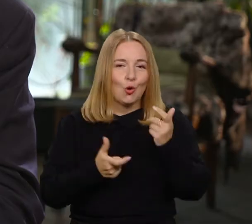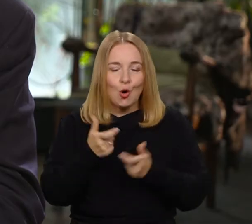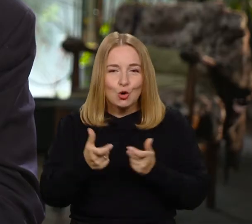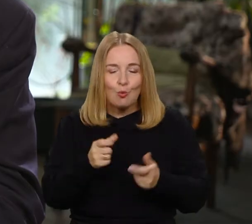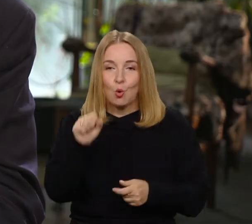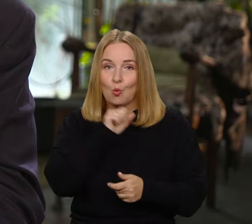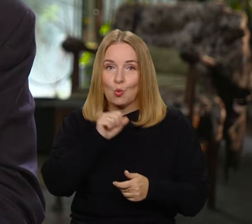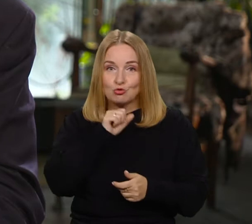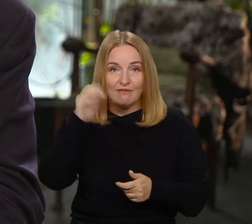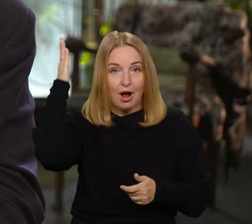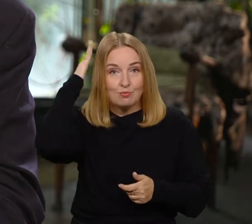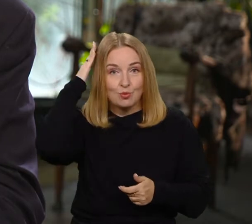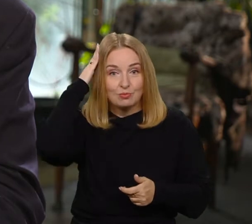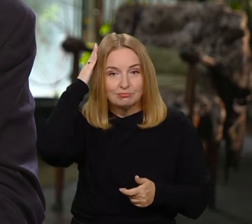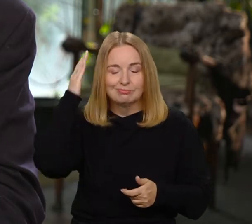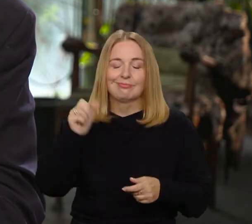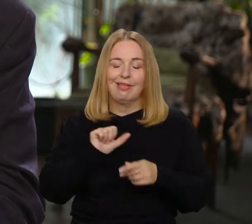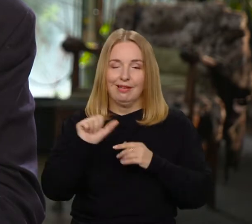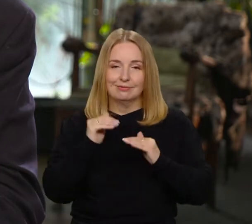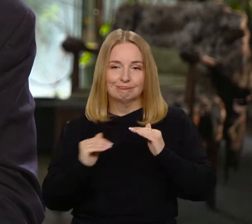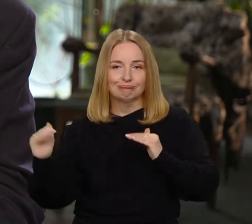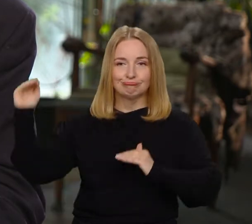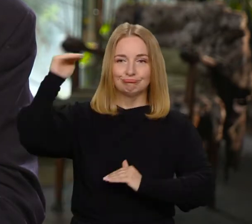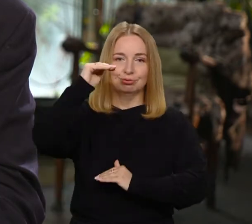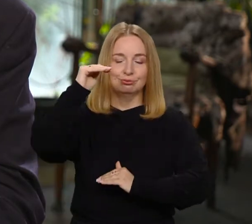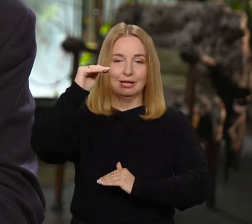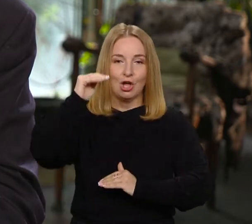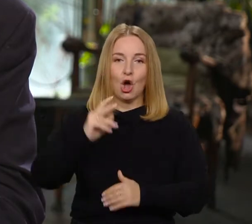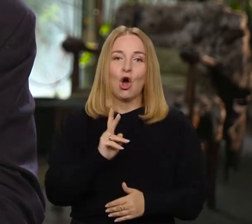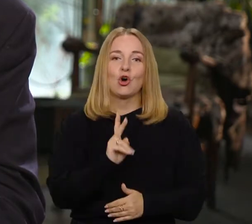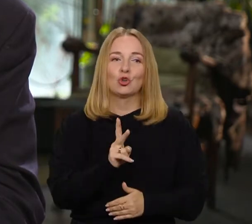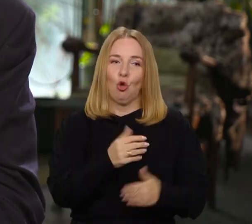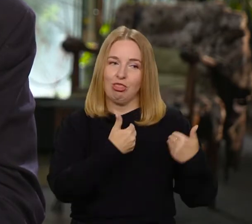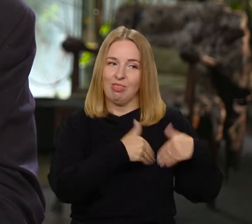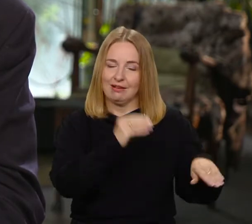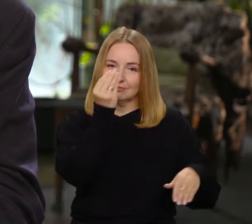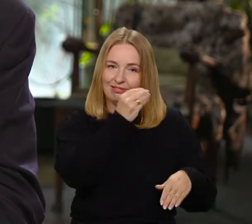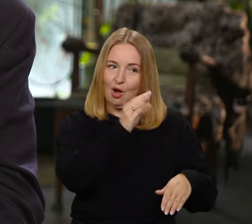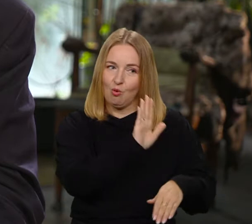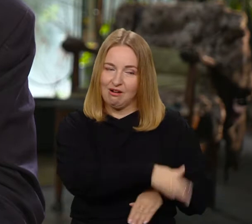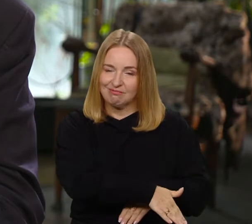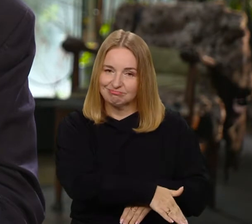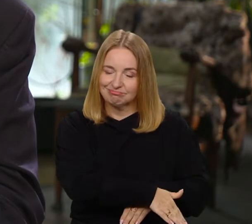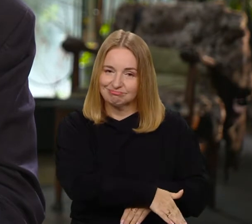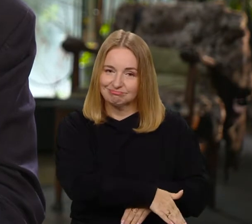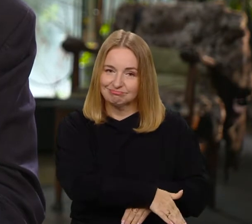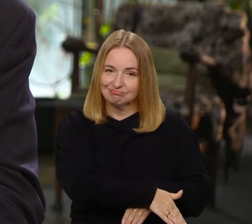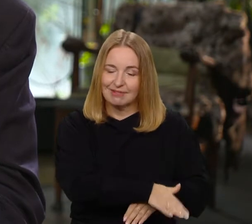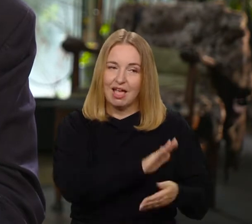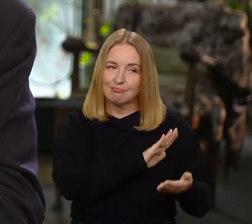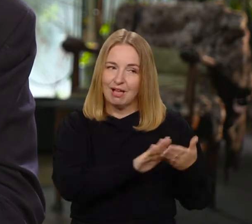rozumu ma przewagę nad tym, który ten rozum pozostawił tak bez